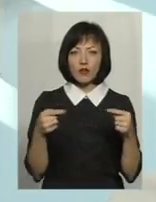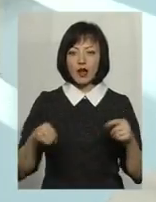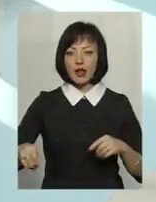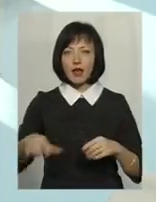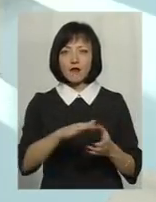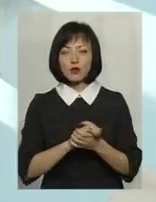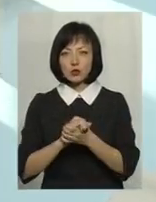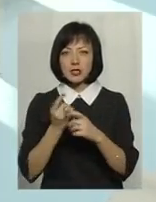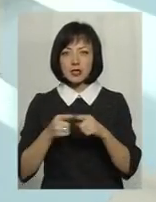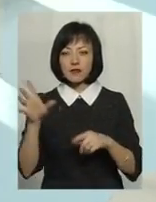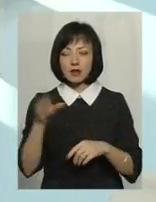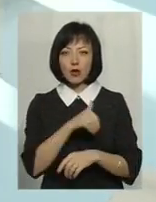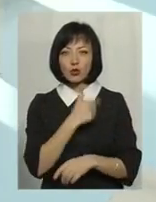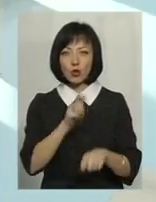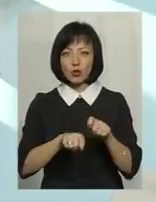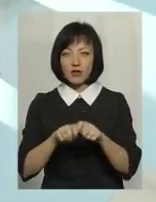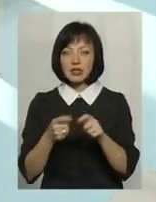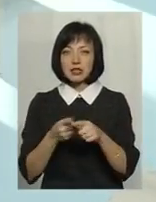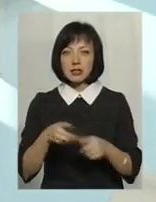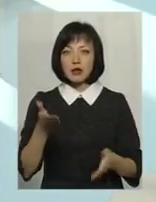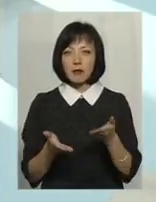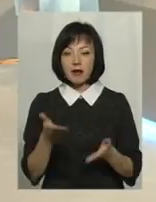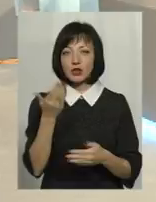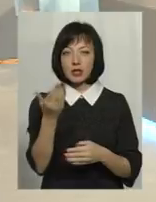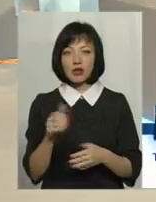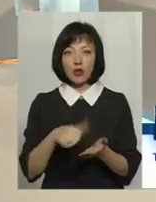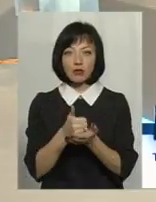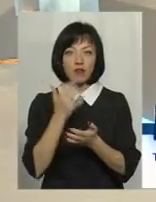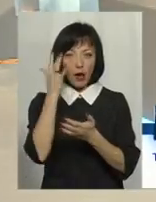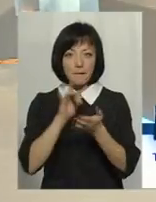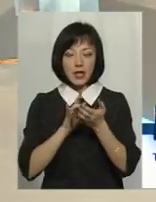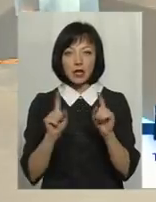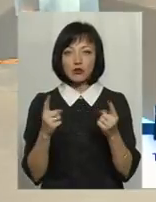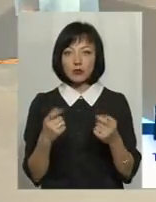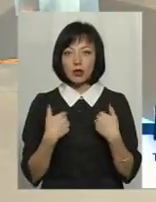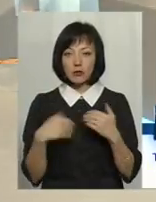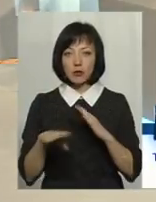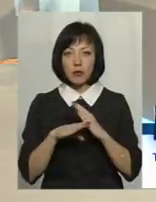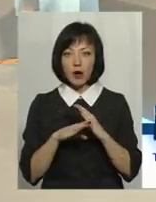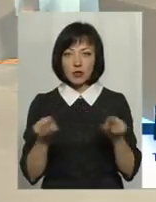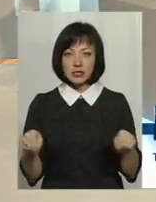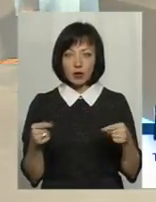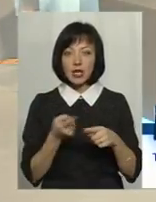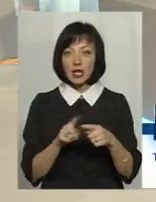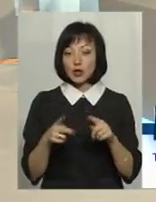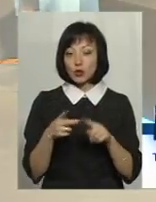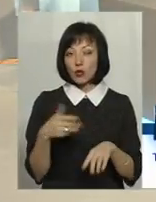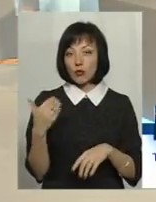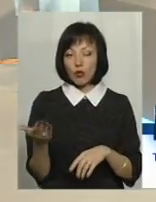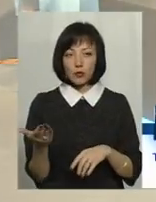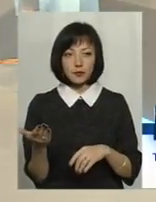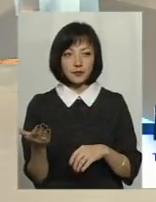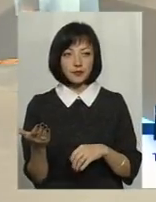Європейський Союз це хоче все контролювати. Це, напевно, їхня основна мета, чому вони десь нам і допомагають, і створюють. І з другої сторони,